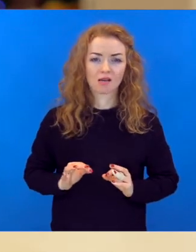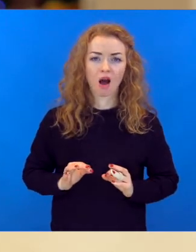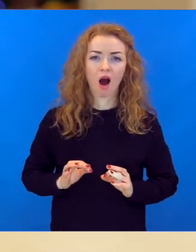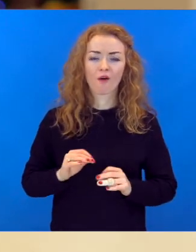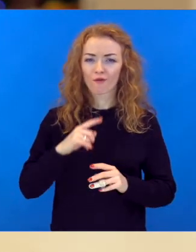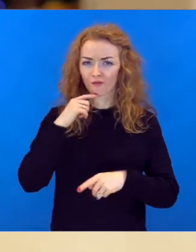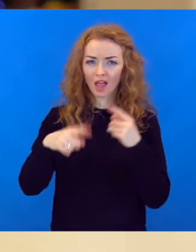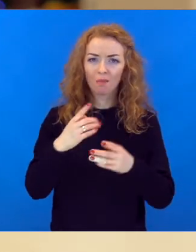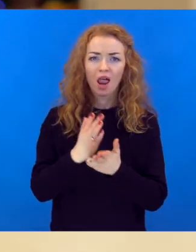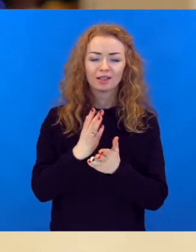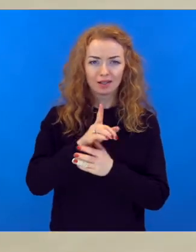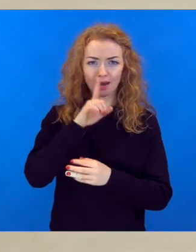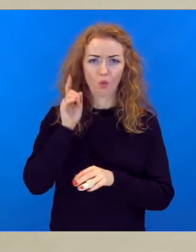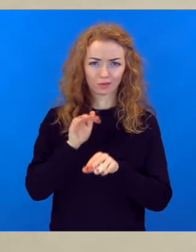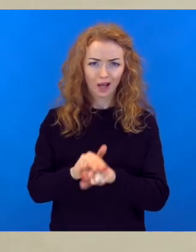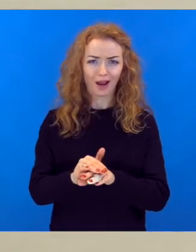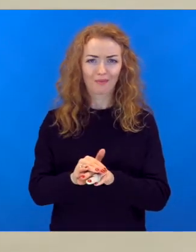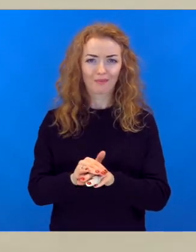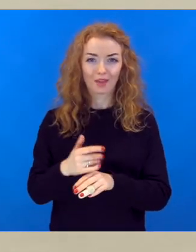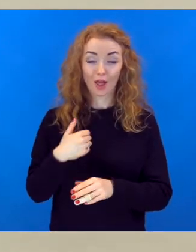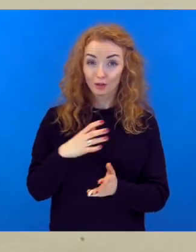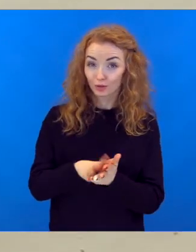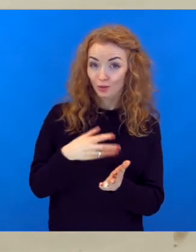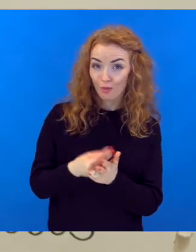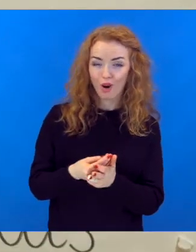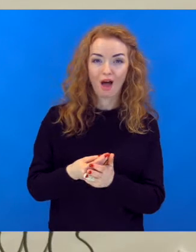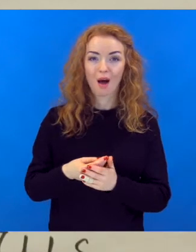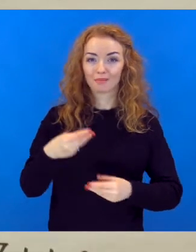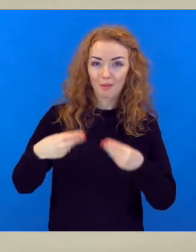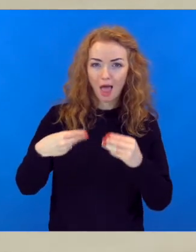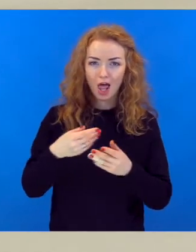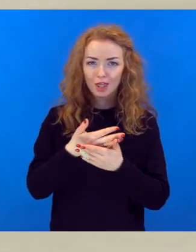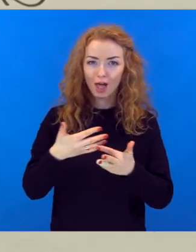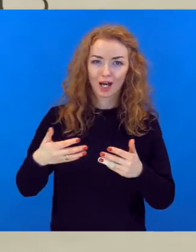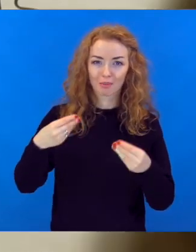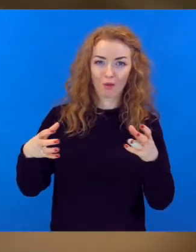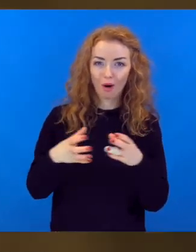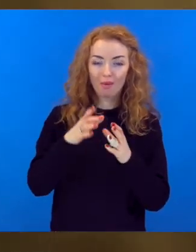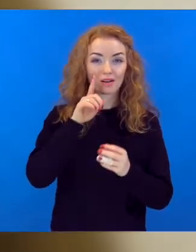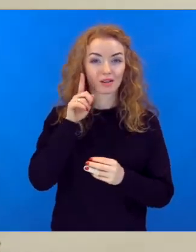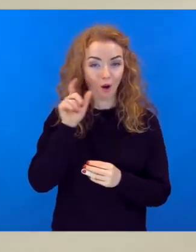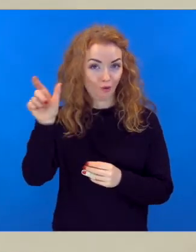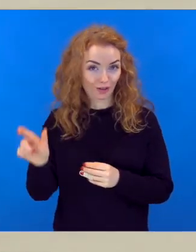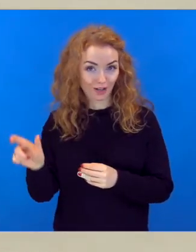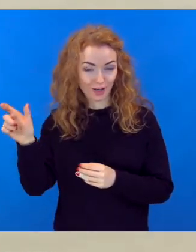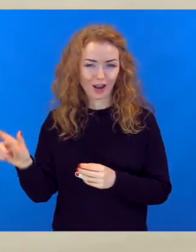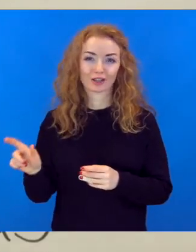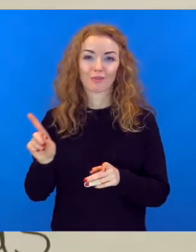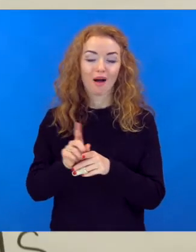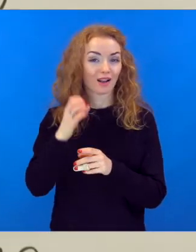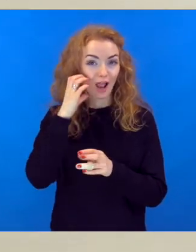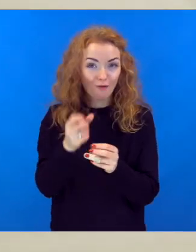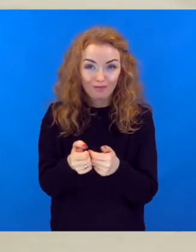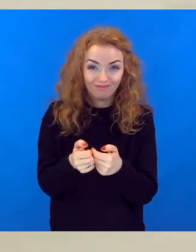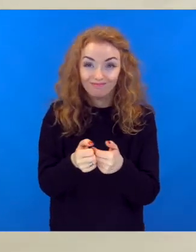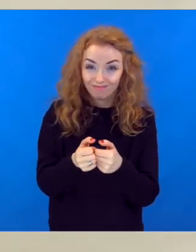kas, kur tu nepaliens vecāks. Es joprojām spēlēju Beyblades, un mēs arī jau mangas esam